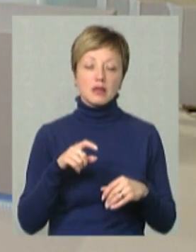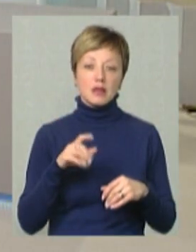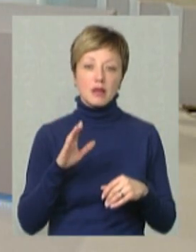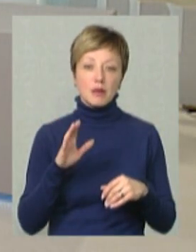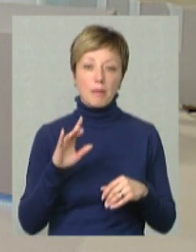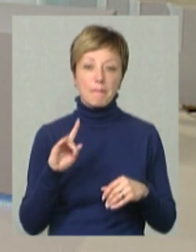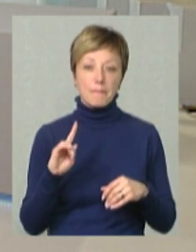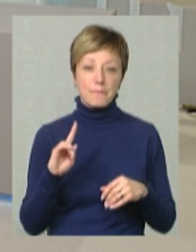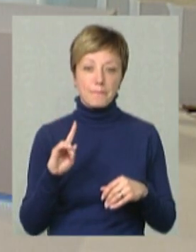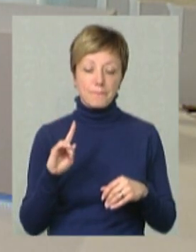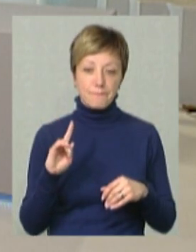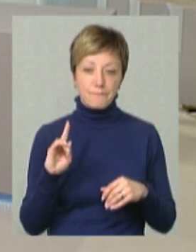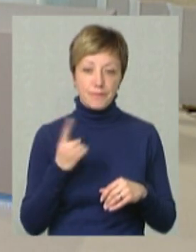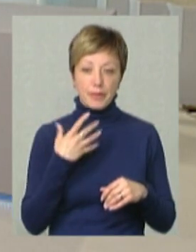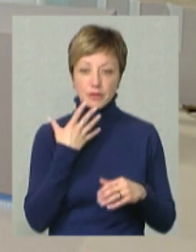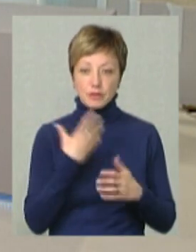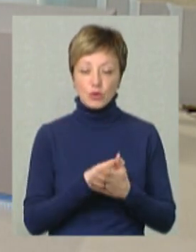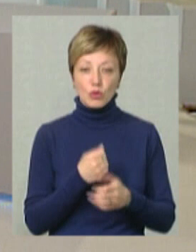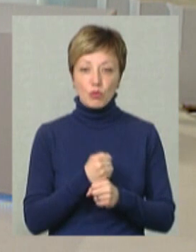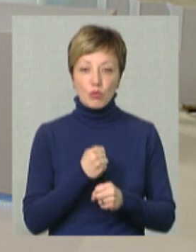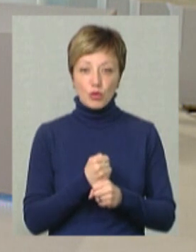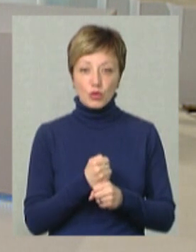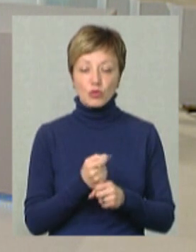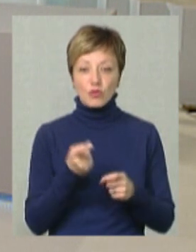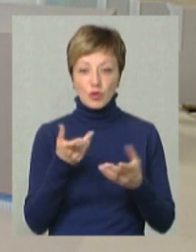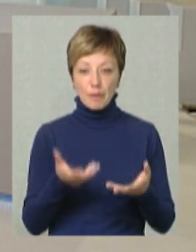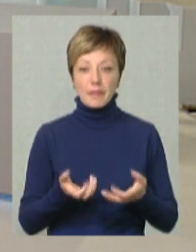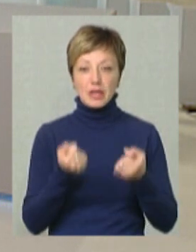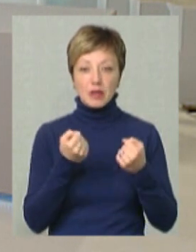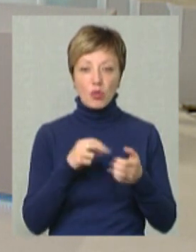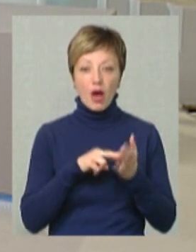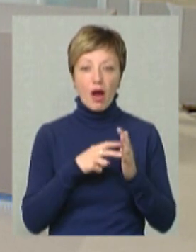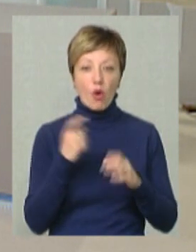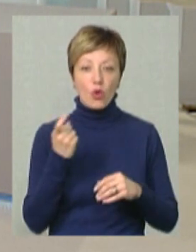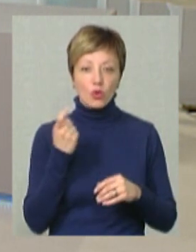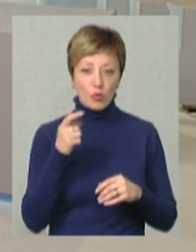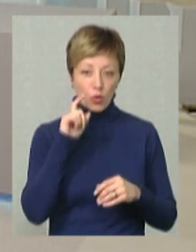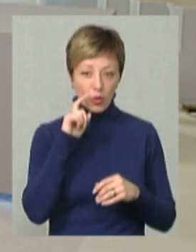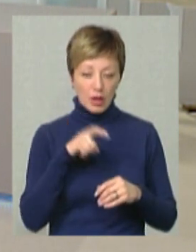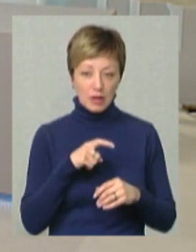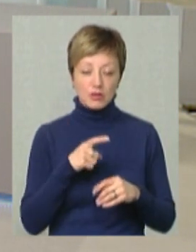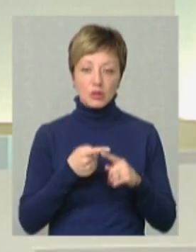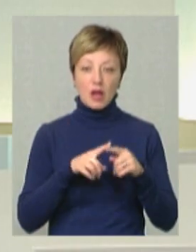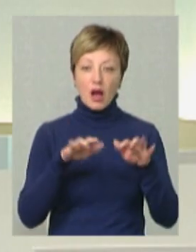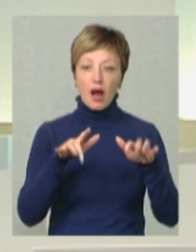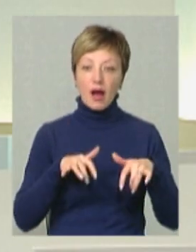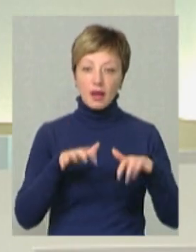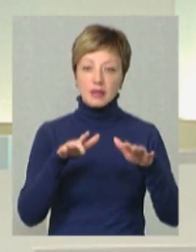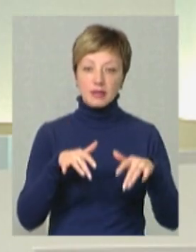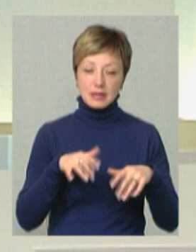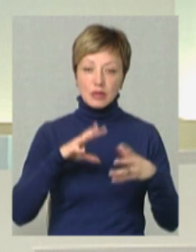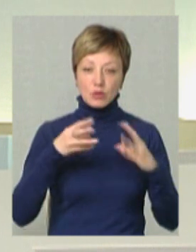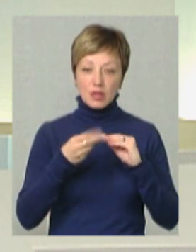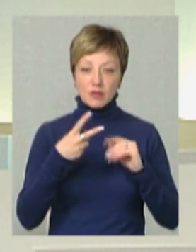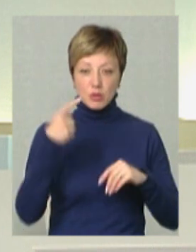Перше, свої роботи вони підтримують економіку України, тому що ІТ за результатами 2021 року